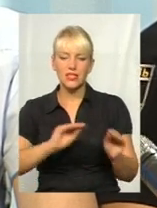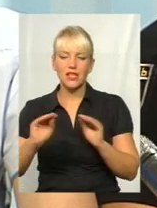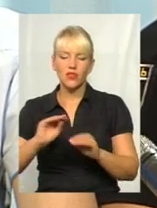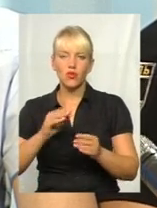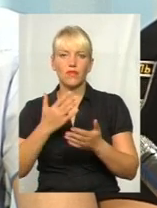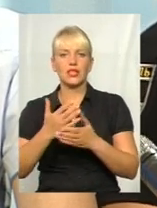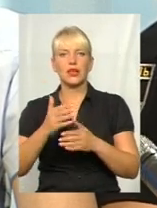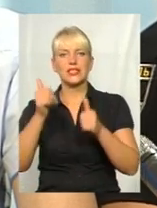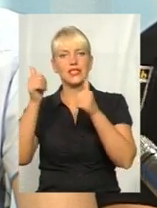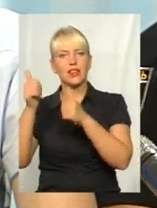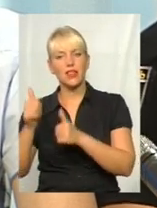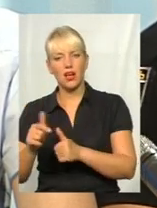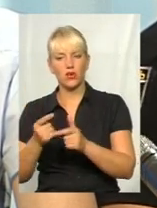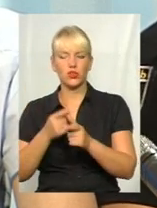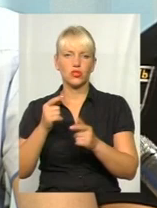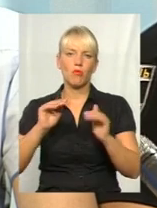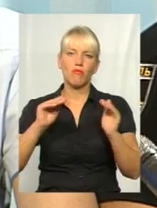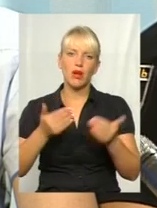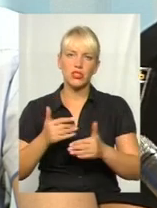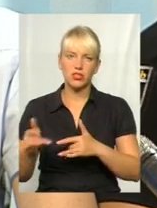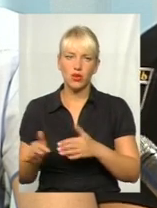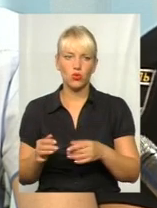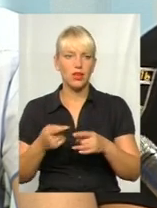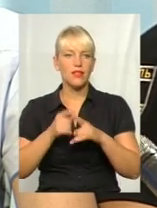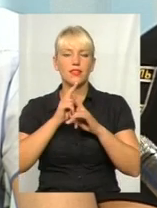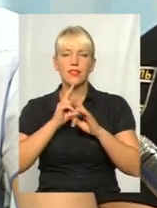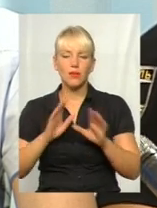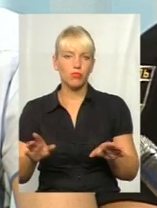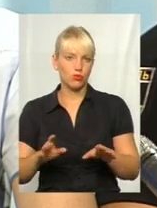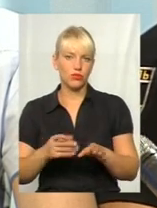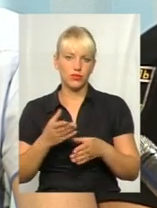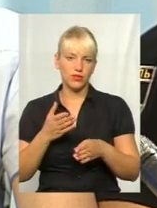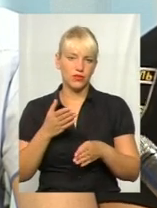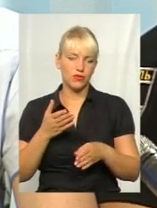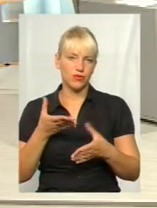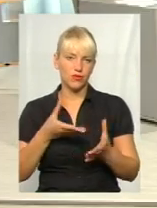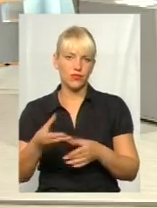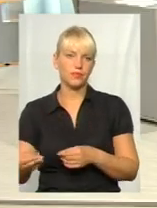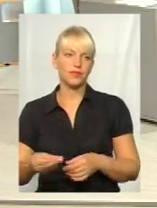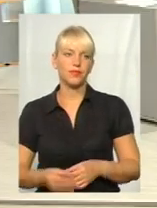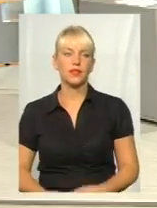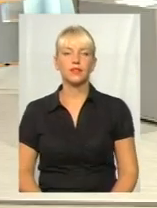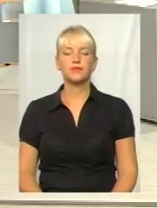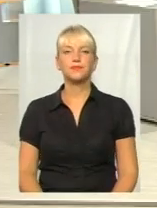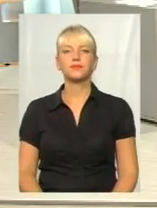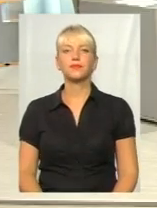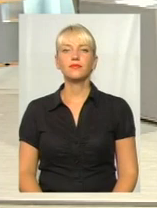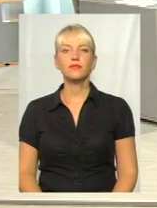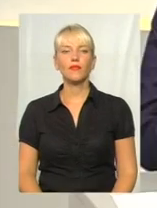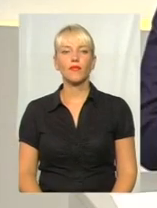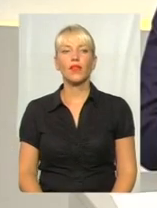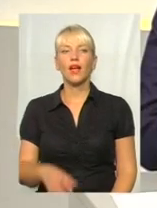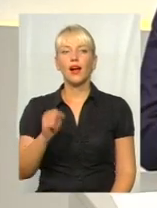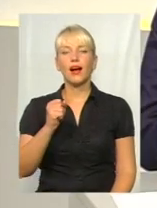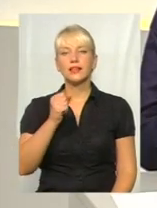знаків чи обмеження швидкості дорожнього руху, вони не будуть вживати ніяких заходів дієвих. А тепер питання для вас всіх. Скажіть, а